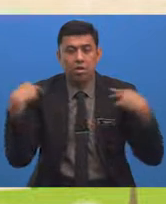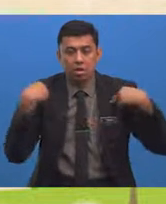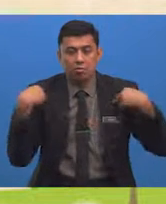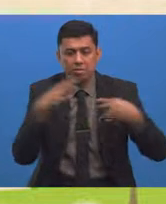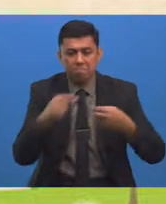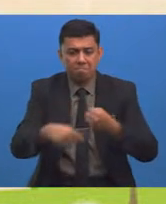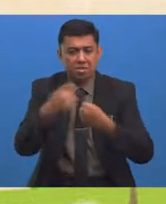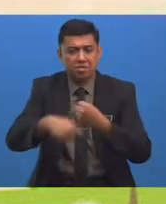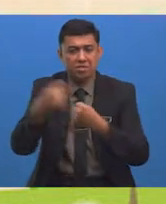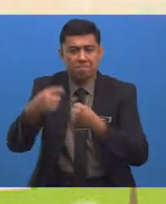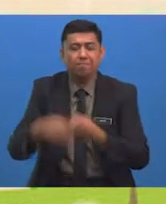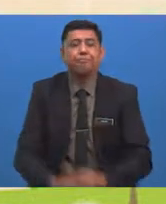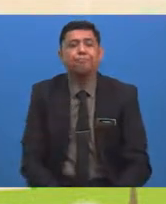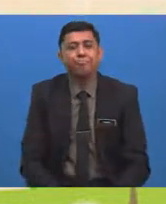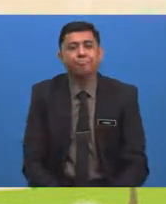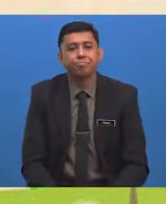Terancam